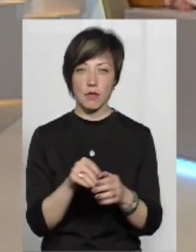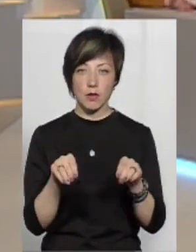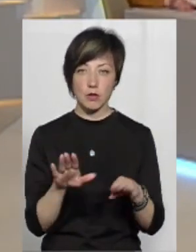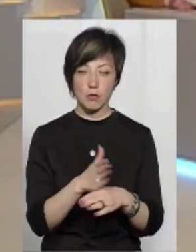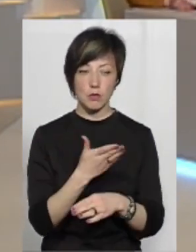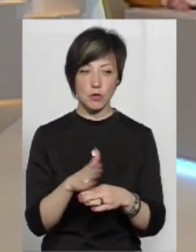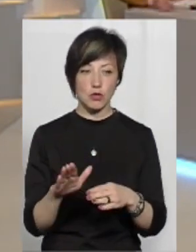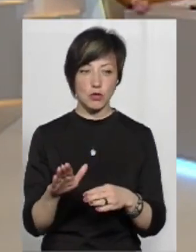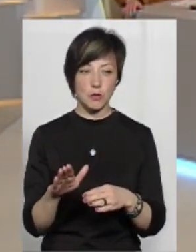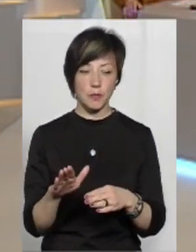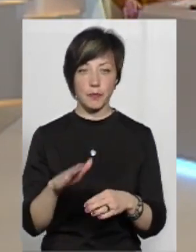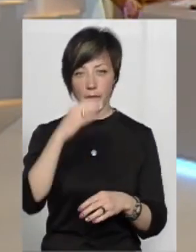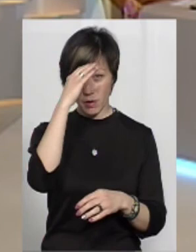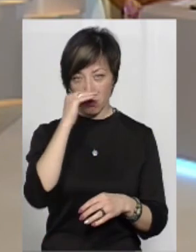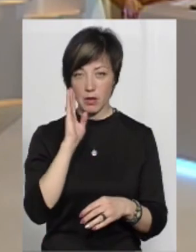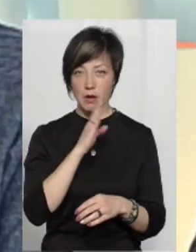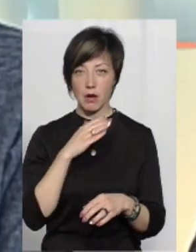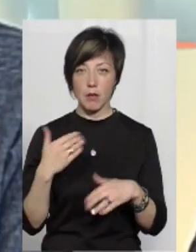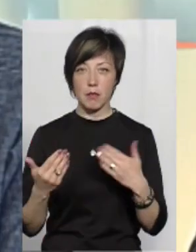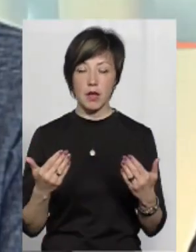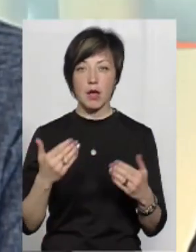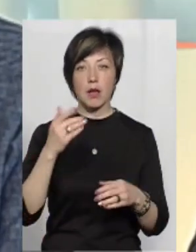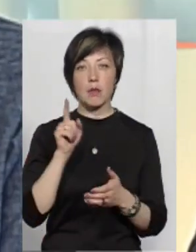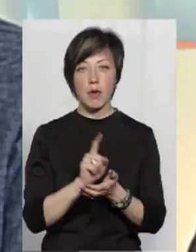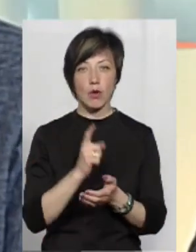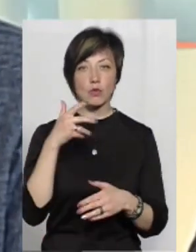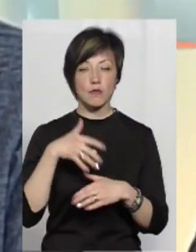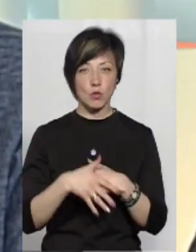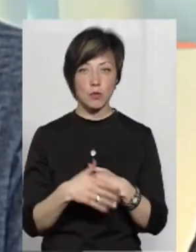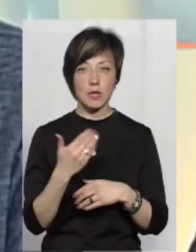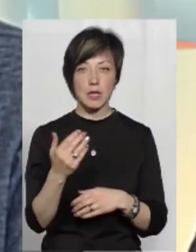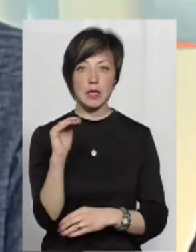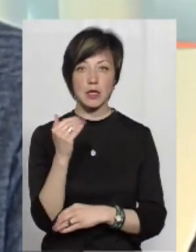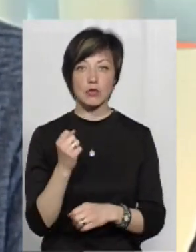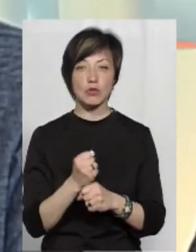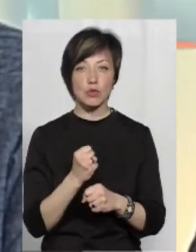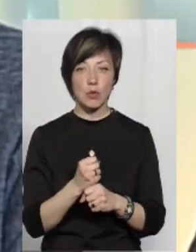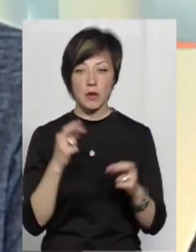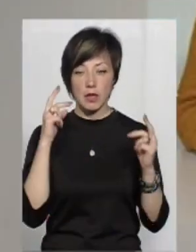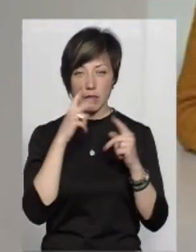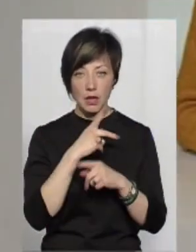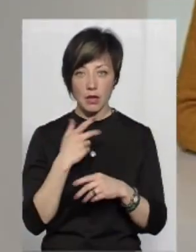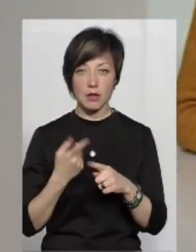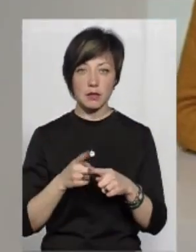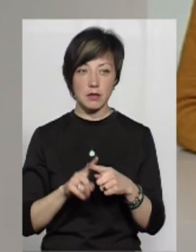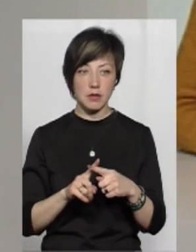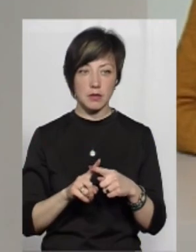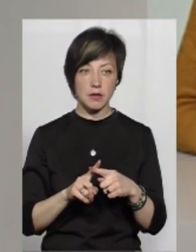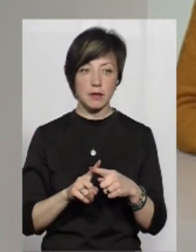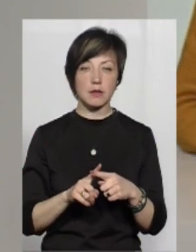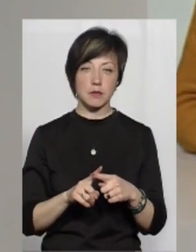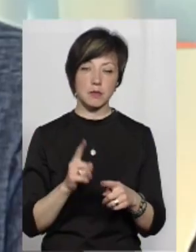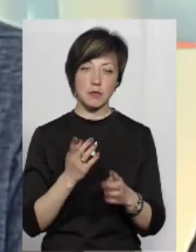вирішитися між батьками. Тобто, батьки мають усвідомлювати, що їхня дитина щось робить не так. Так, з ними